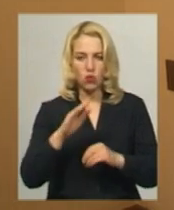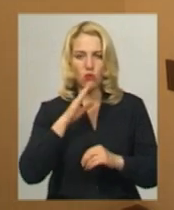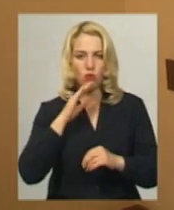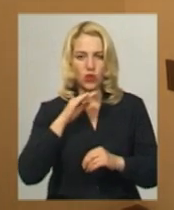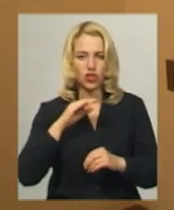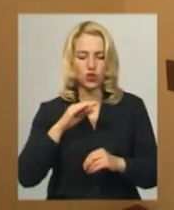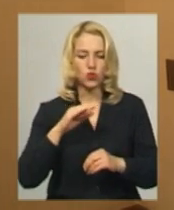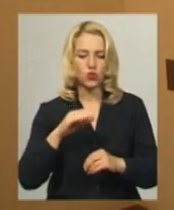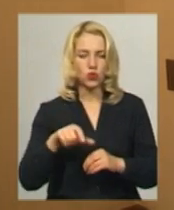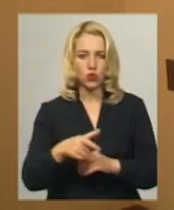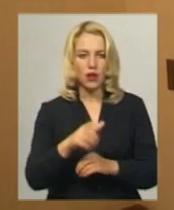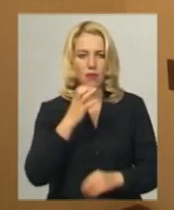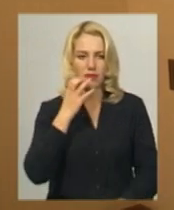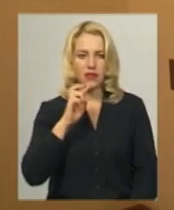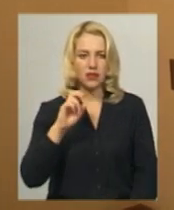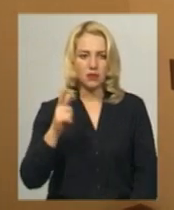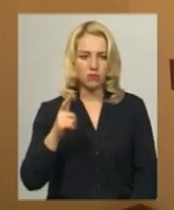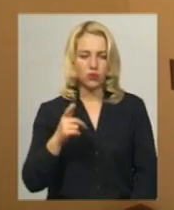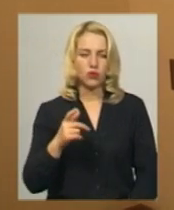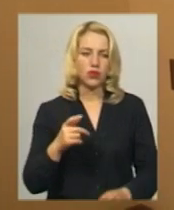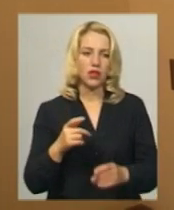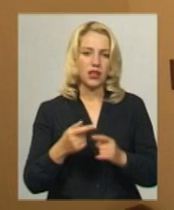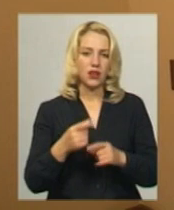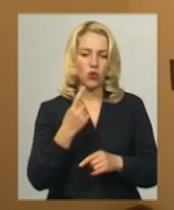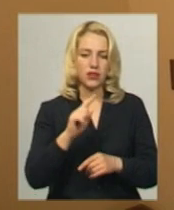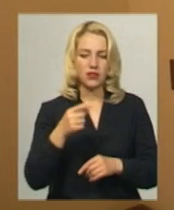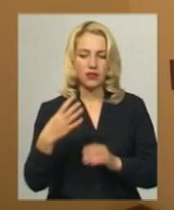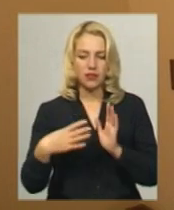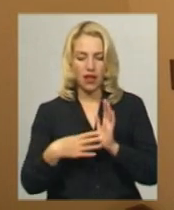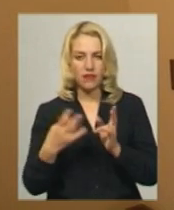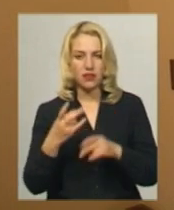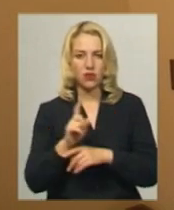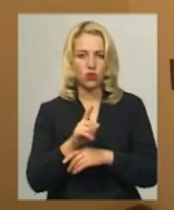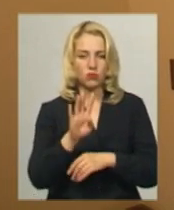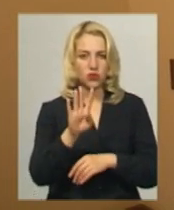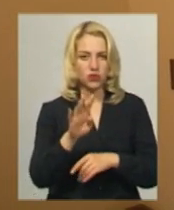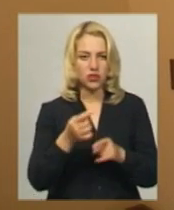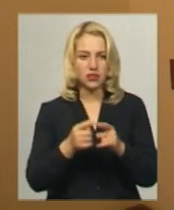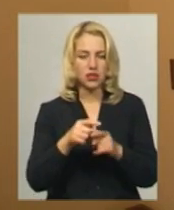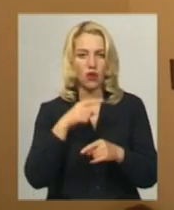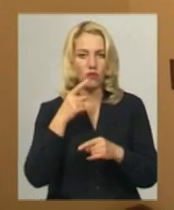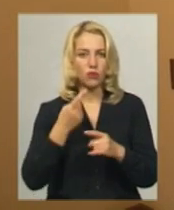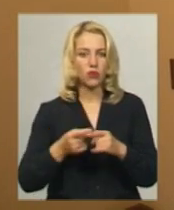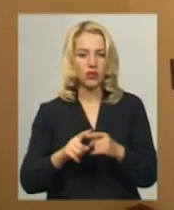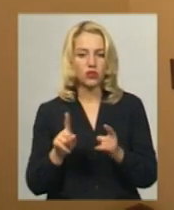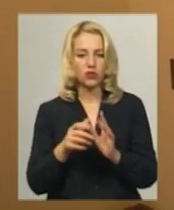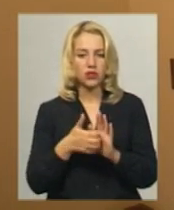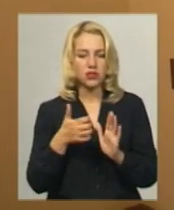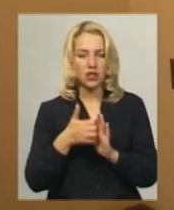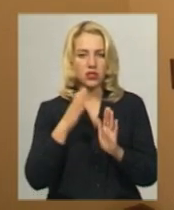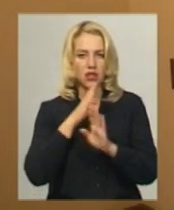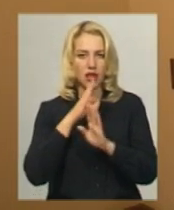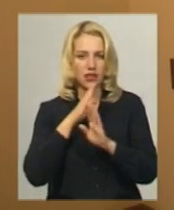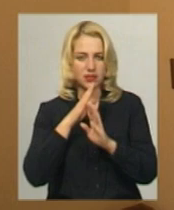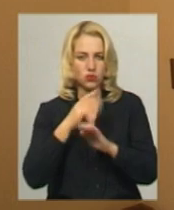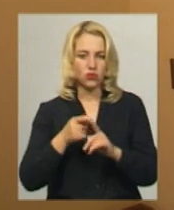кисню в воді склало 1,9 також при нормі 4. Що може говорити саме про те, що внаслідок нестачі кисню і